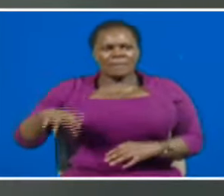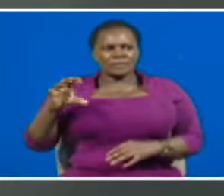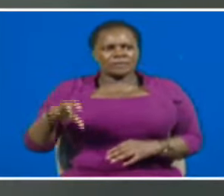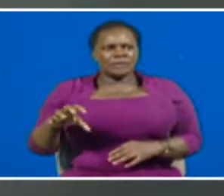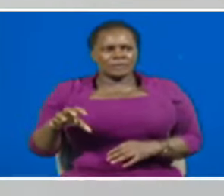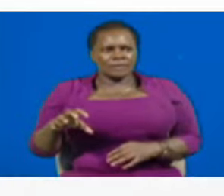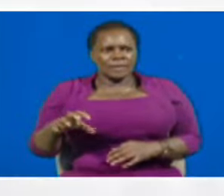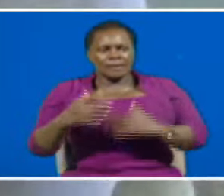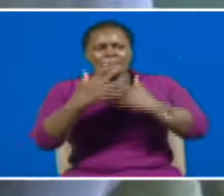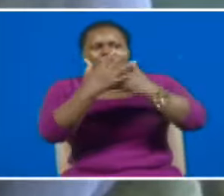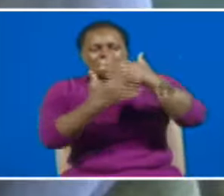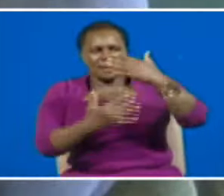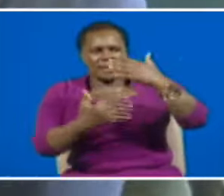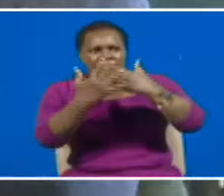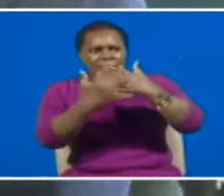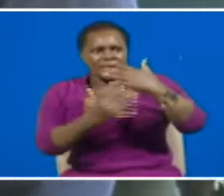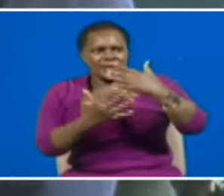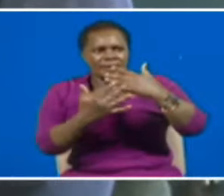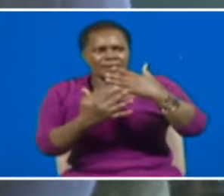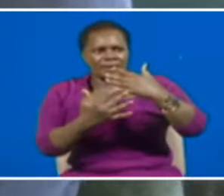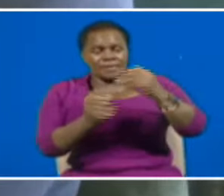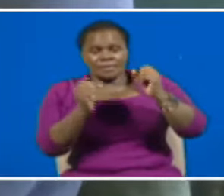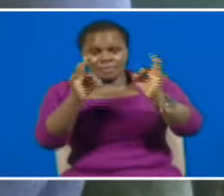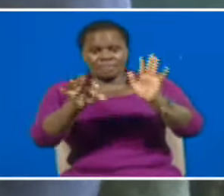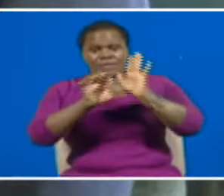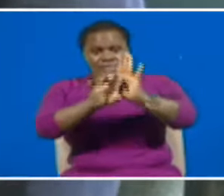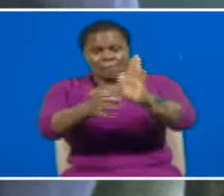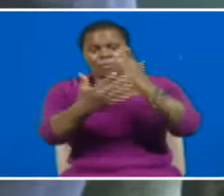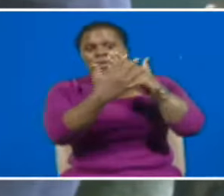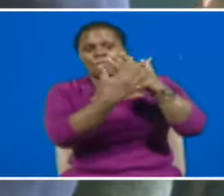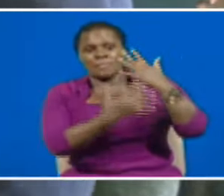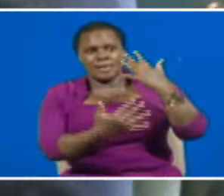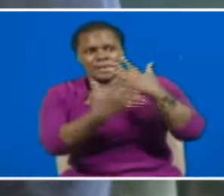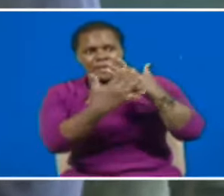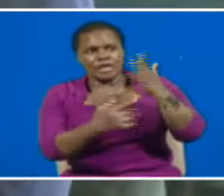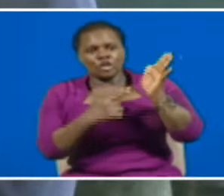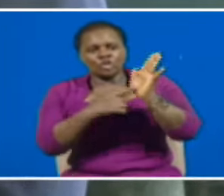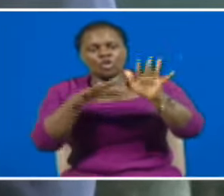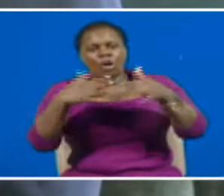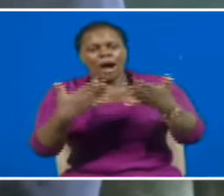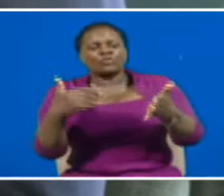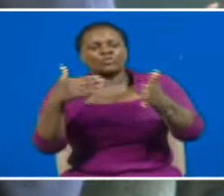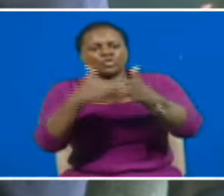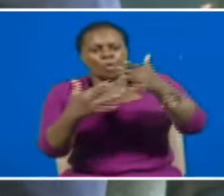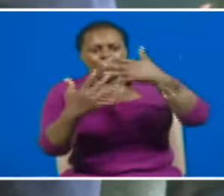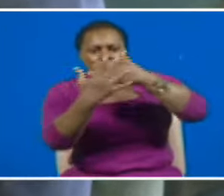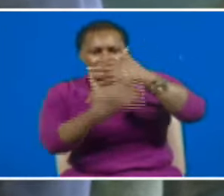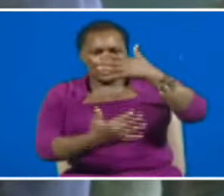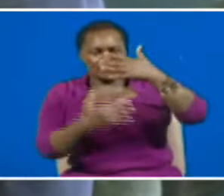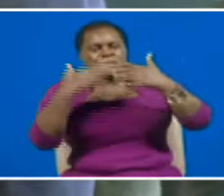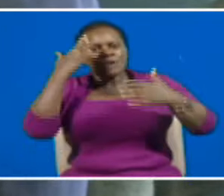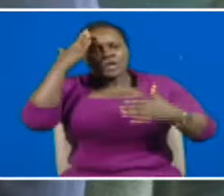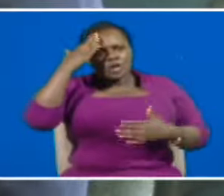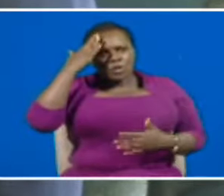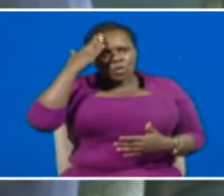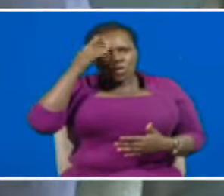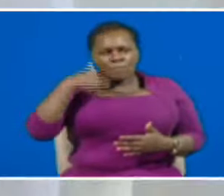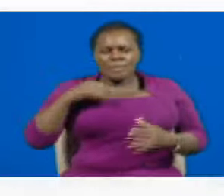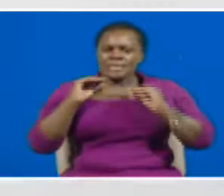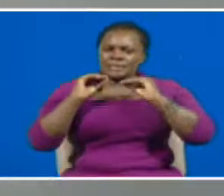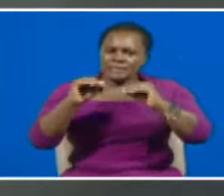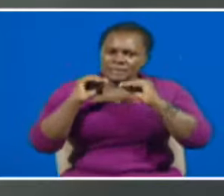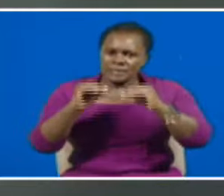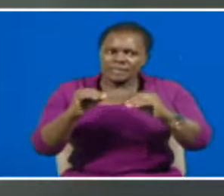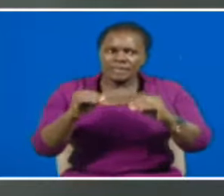kama ni bleeding, nataka tuwelezeana. Kama ni bleeding, likikuwoneesha ujinsa ya kustop bleeding, ntajua ya kwa mba mwenye nimefundisha